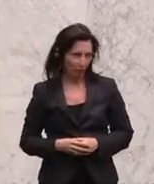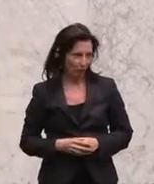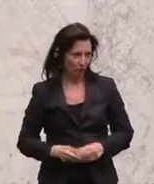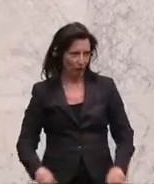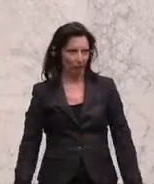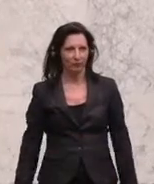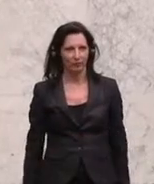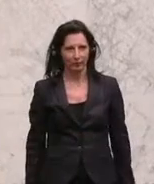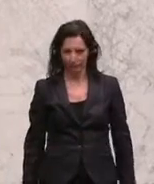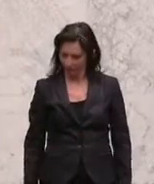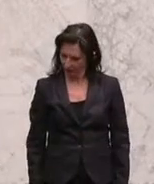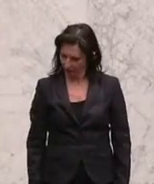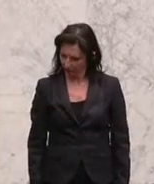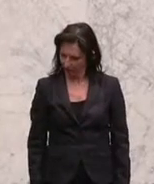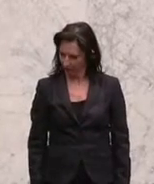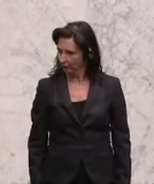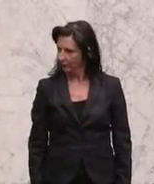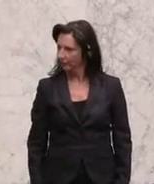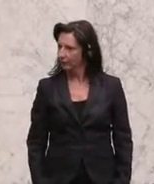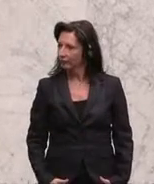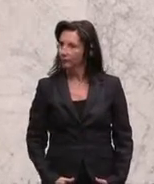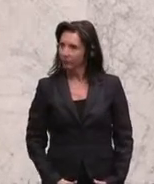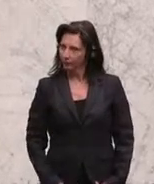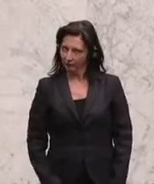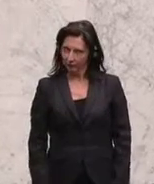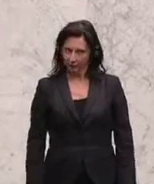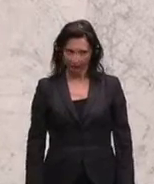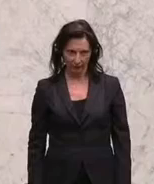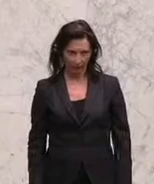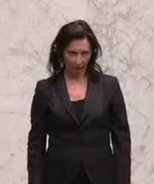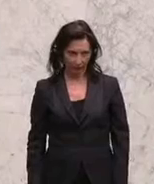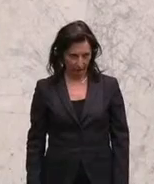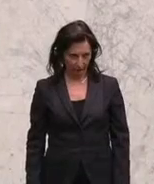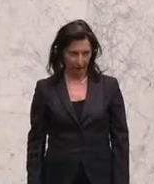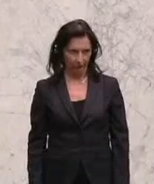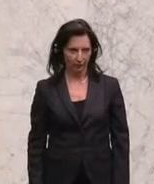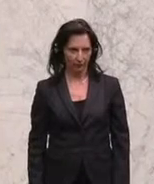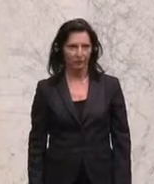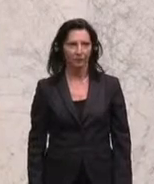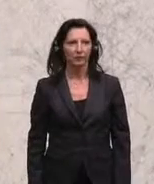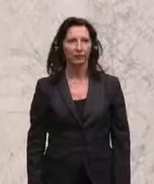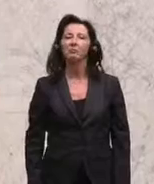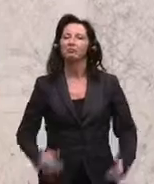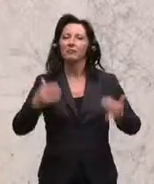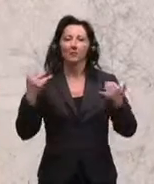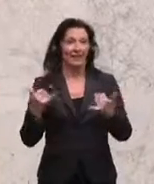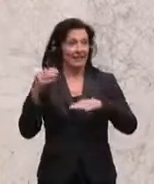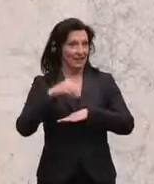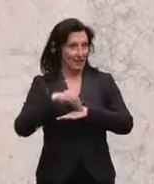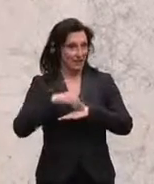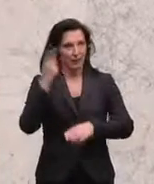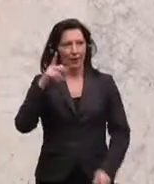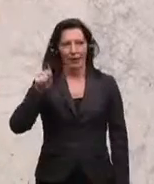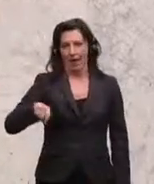Josef Tschapp erntet auch Applaus von der ÖVP, was in vergangenen Zeiten nicht sehr oft der